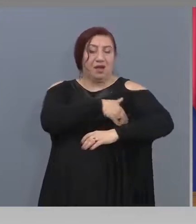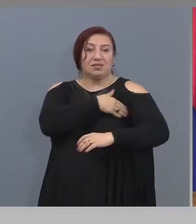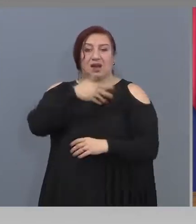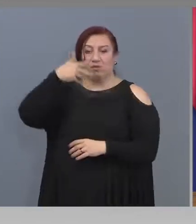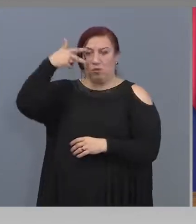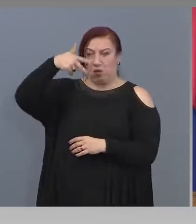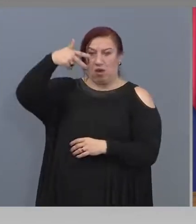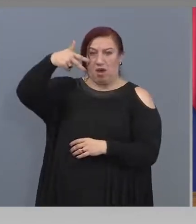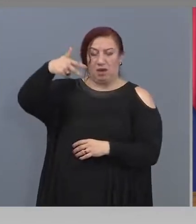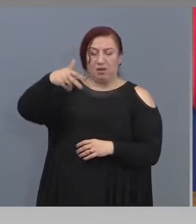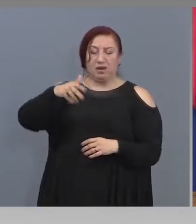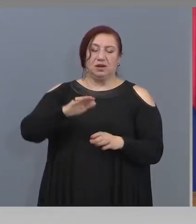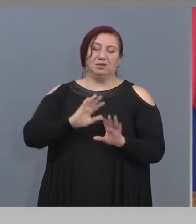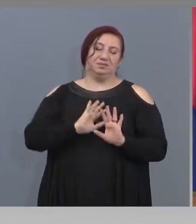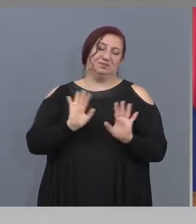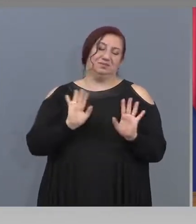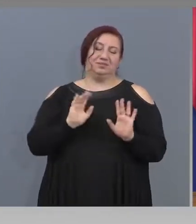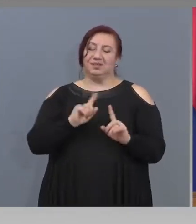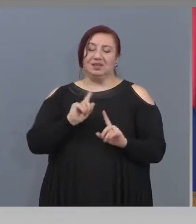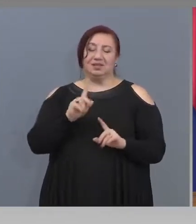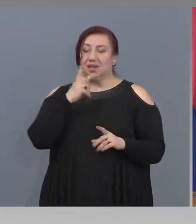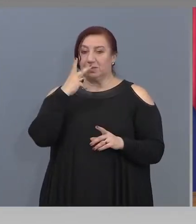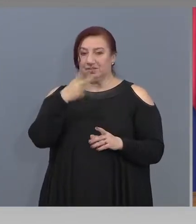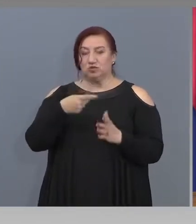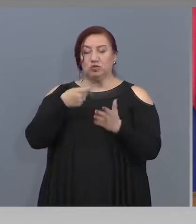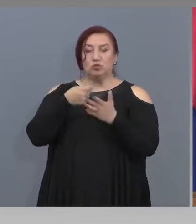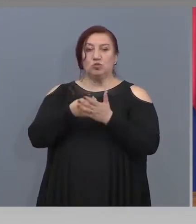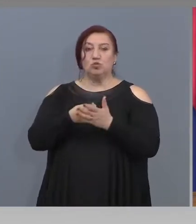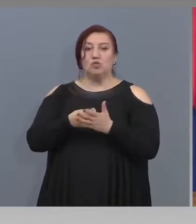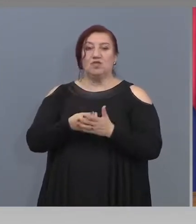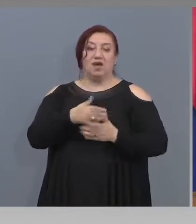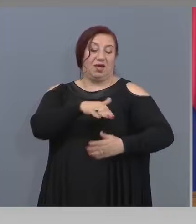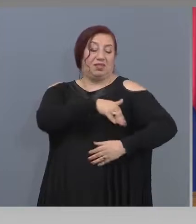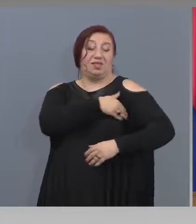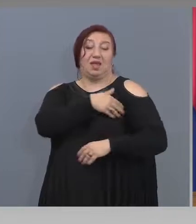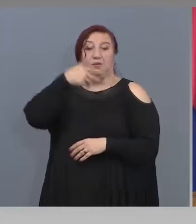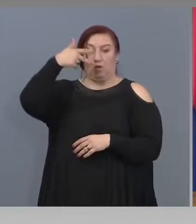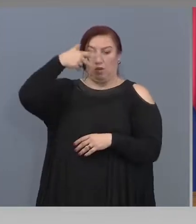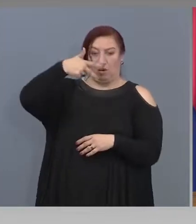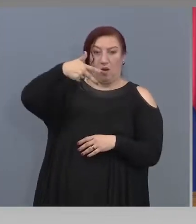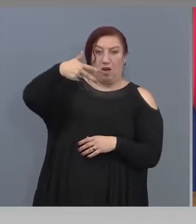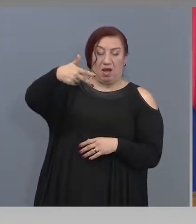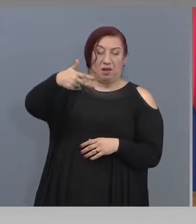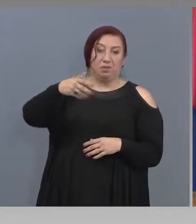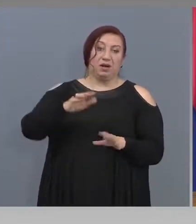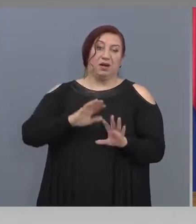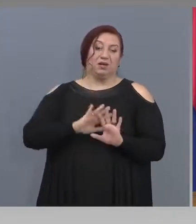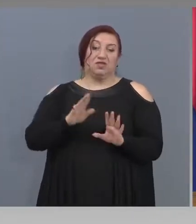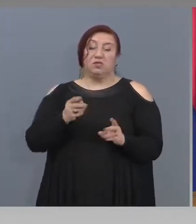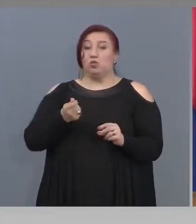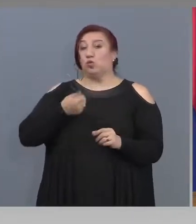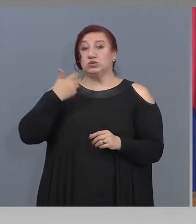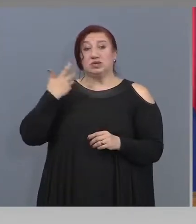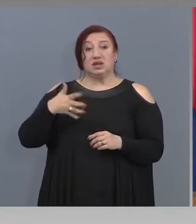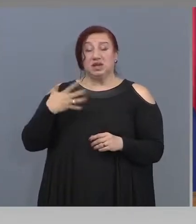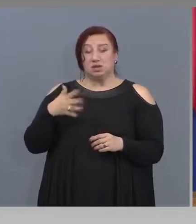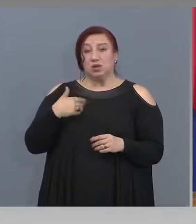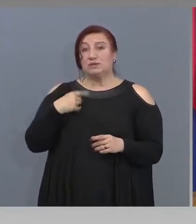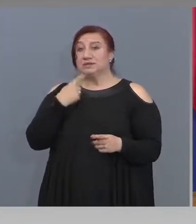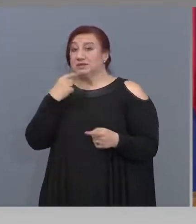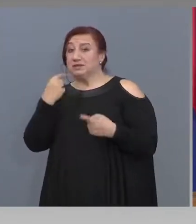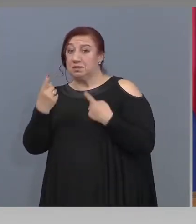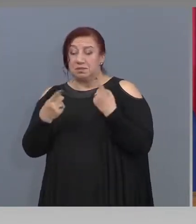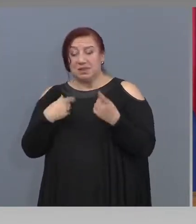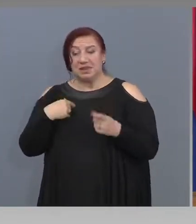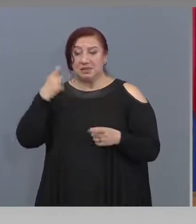Не, не се предвижда термокамери. Много скъпо удоволствие. И доколкото се консултирах, аз много държах по едно време да